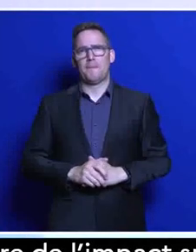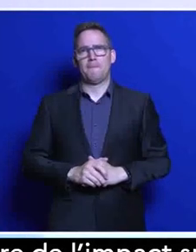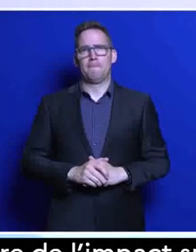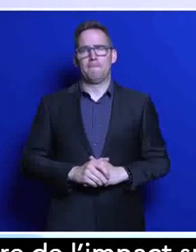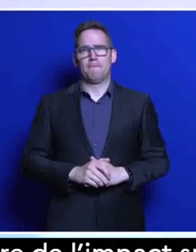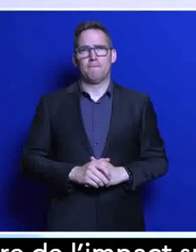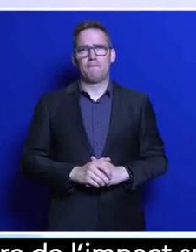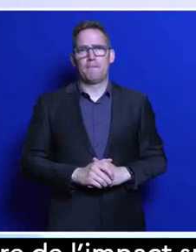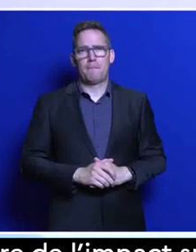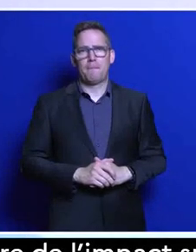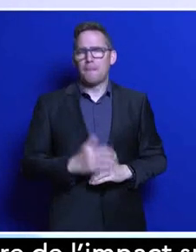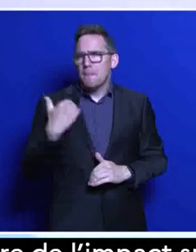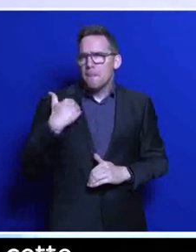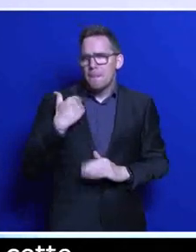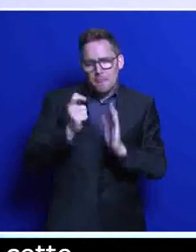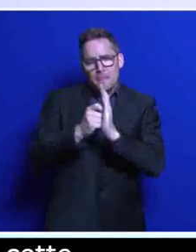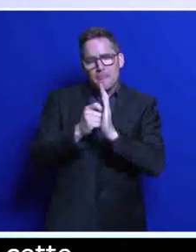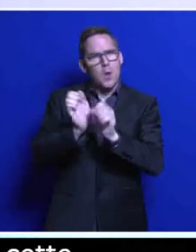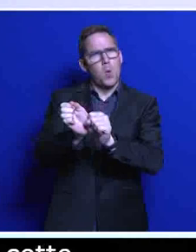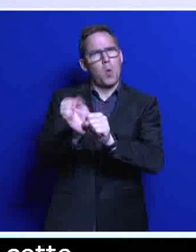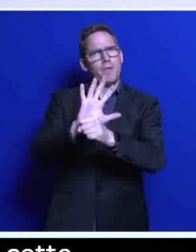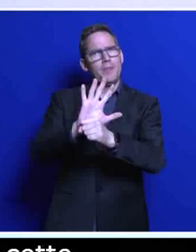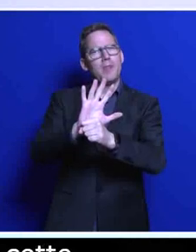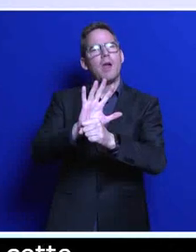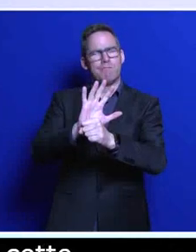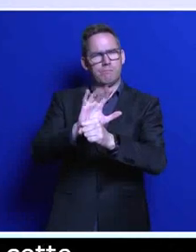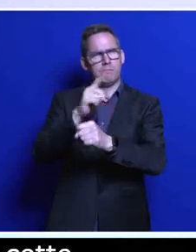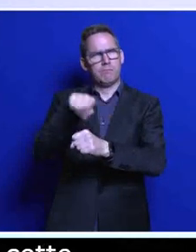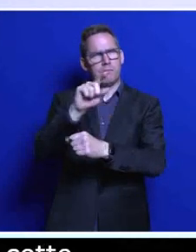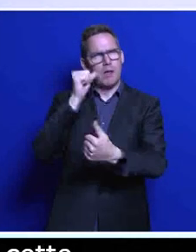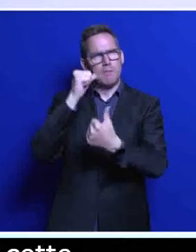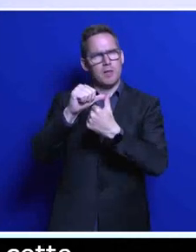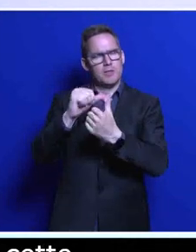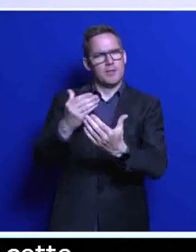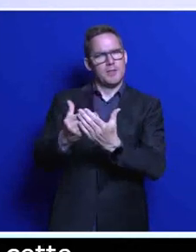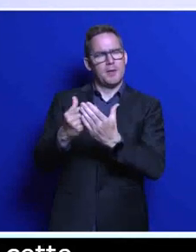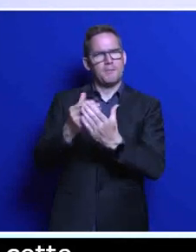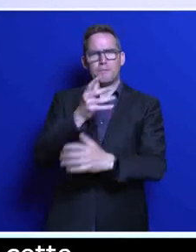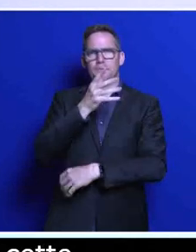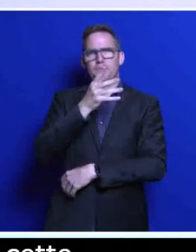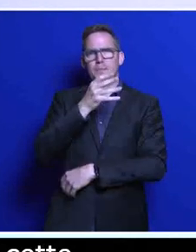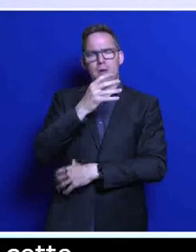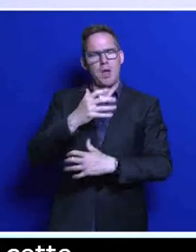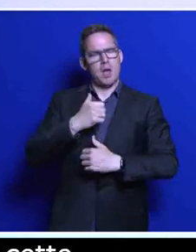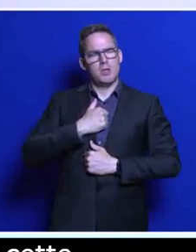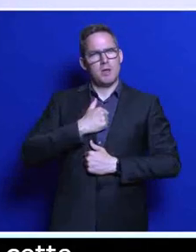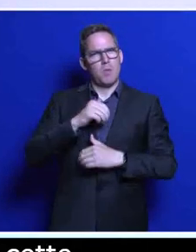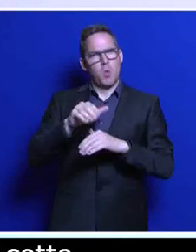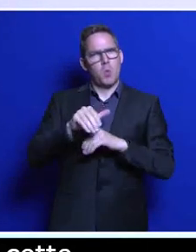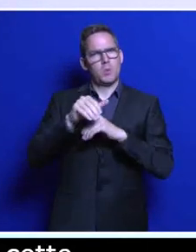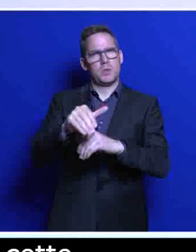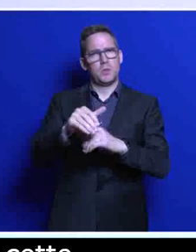Le Covid a montré que nous ne pouvions plus accepter que nos échanges